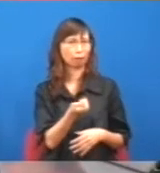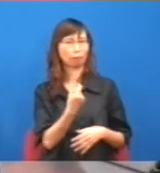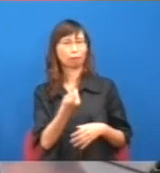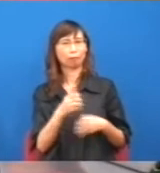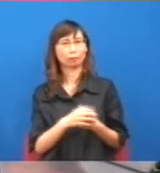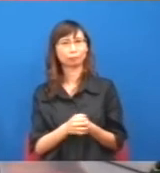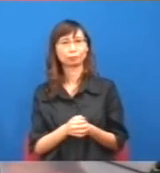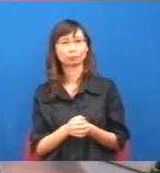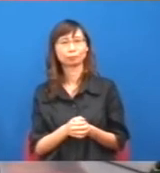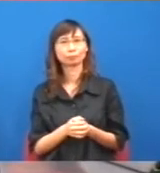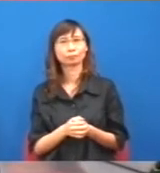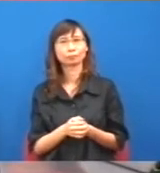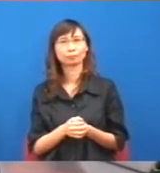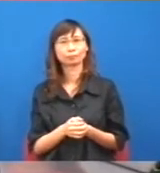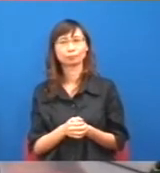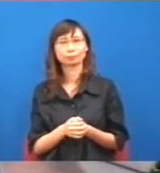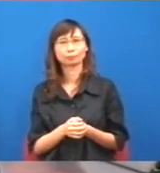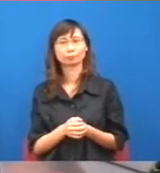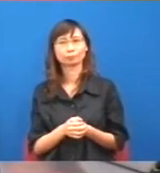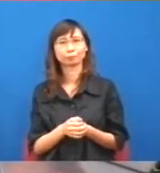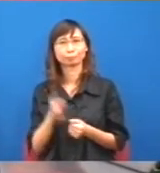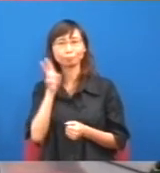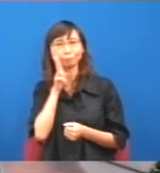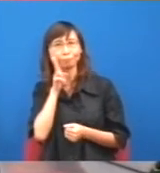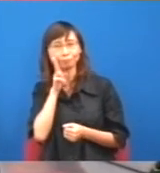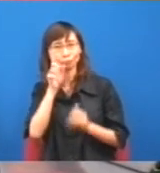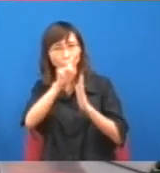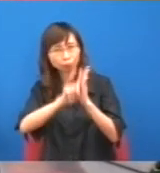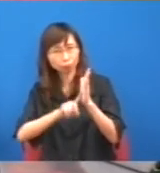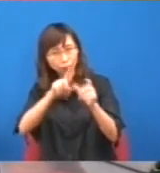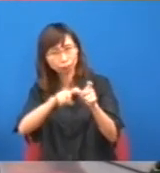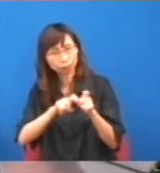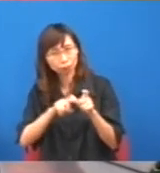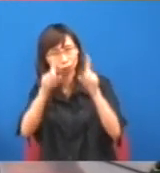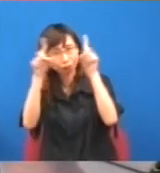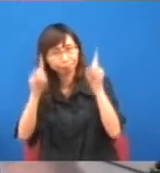說回,即是說,最低工資的問題,